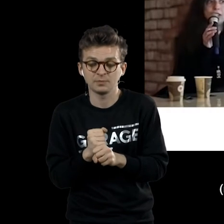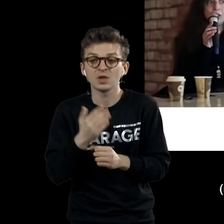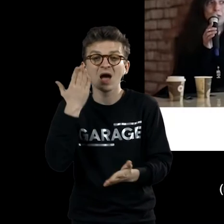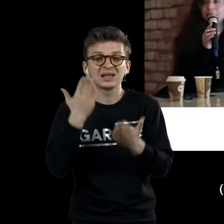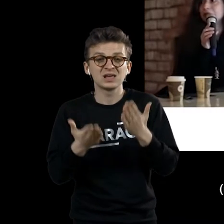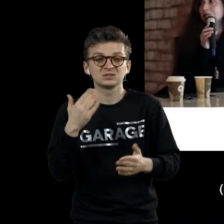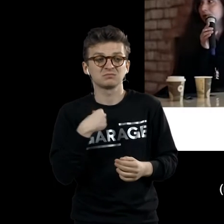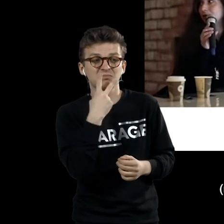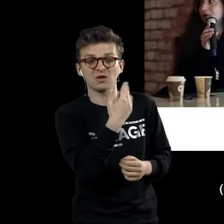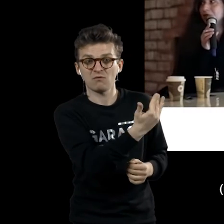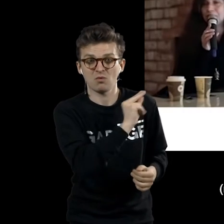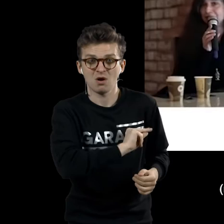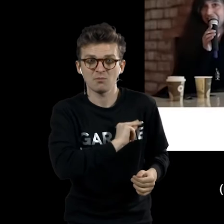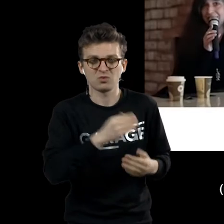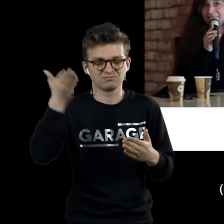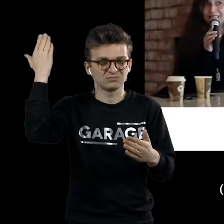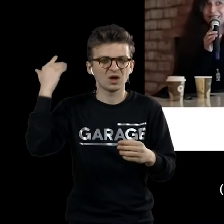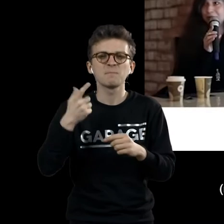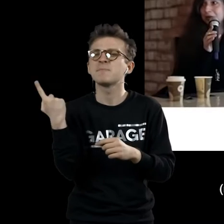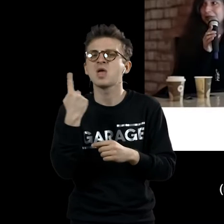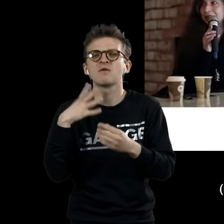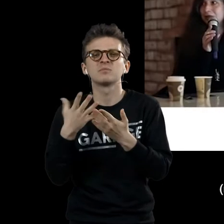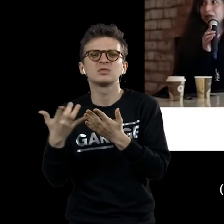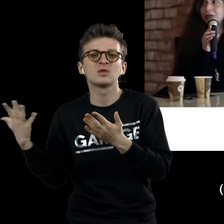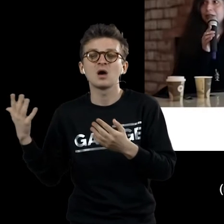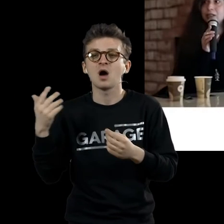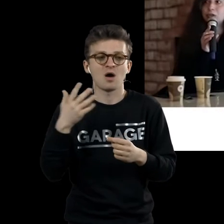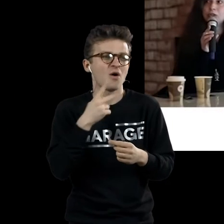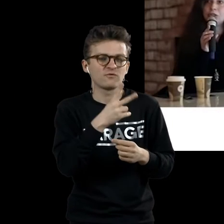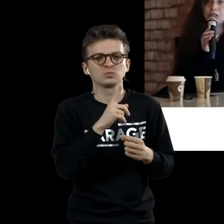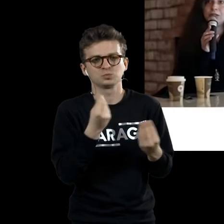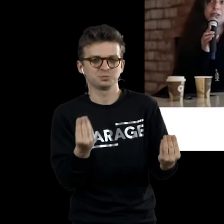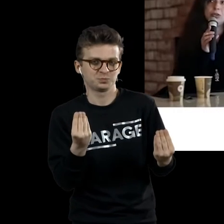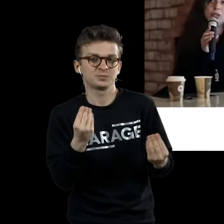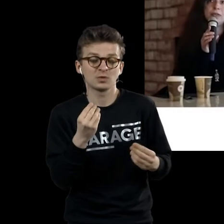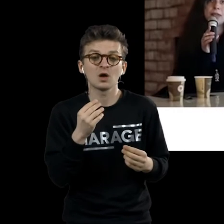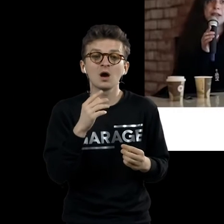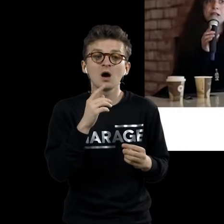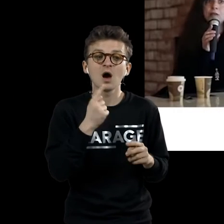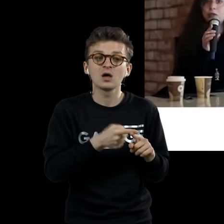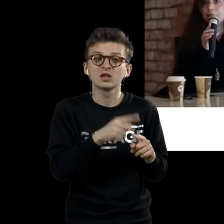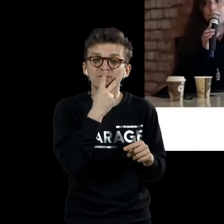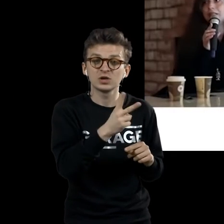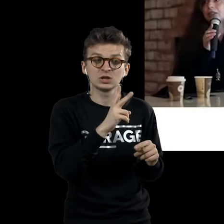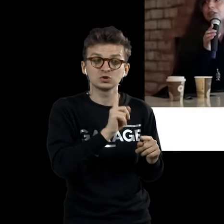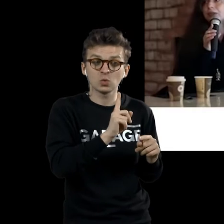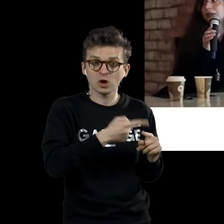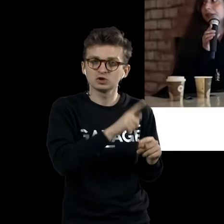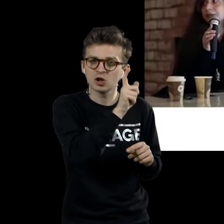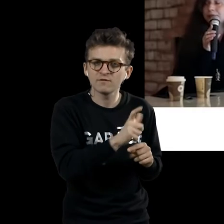его ранние живописные работы, немногочисленные, надо сказать, но вполне достойные, видно, что это человек, который очень